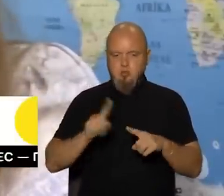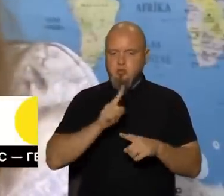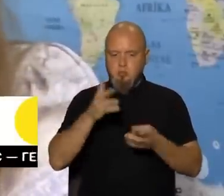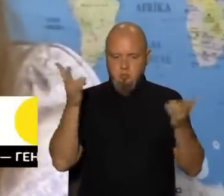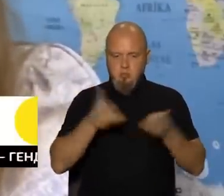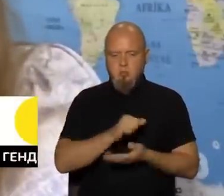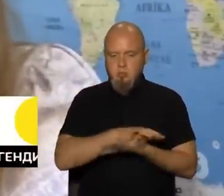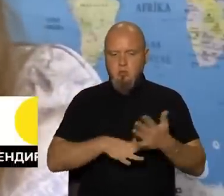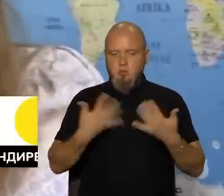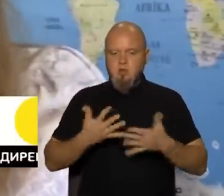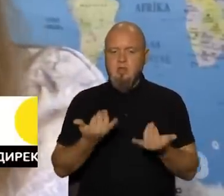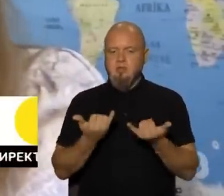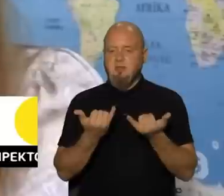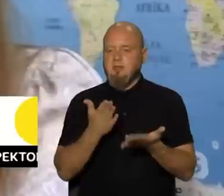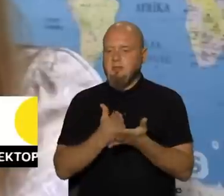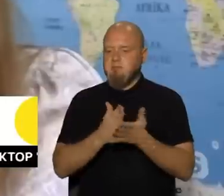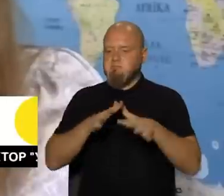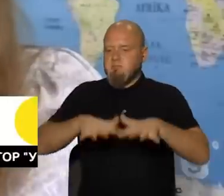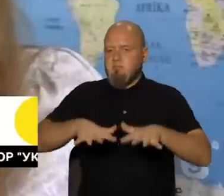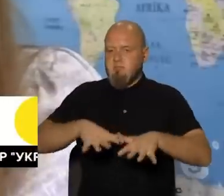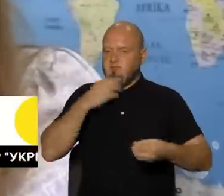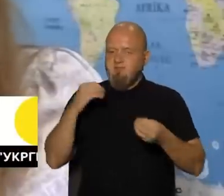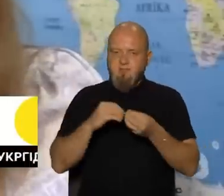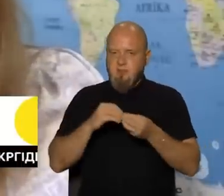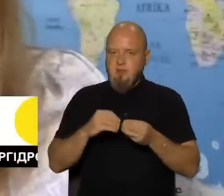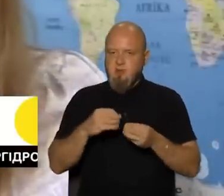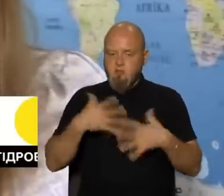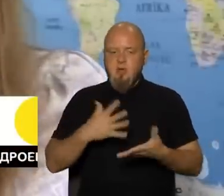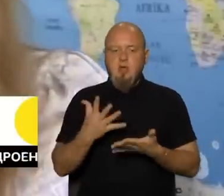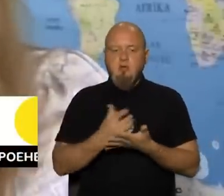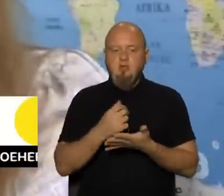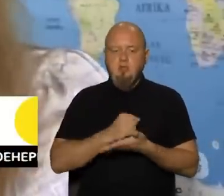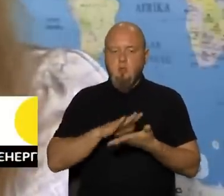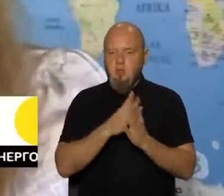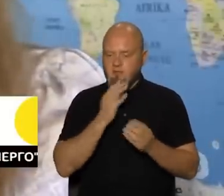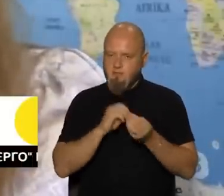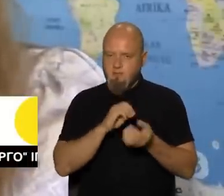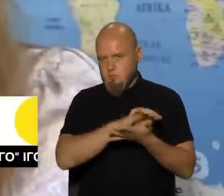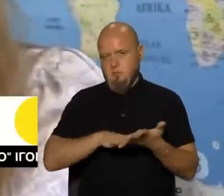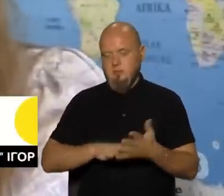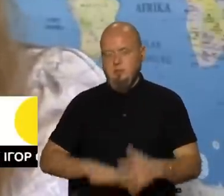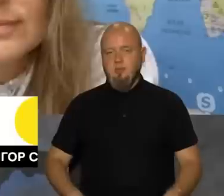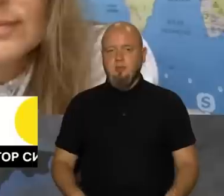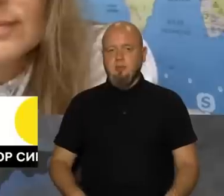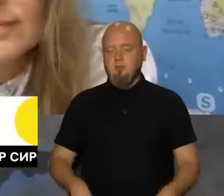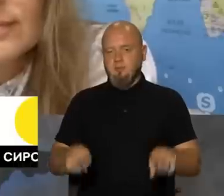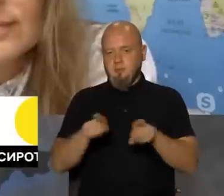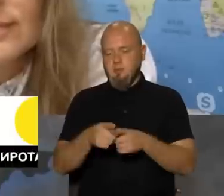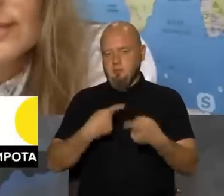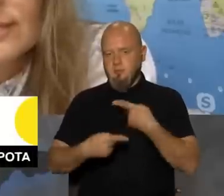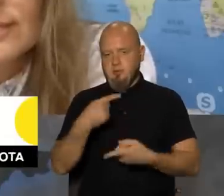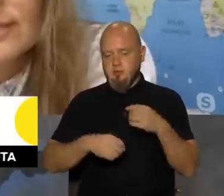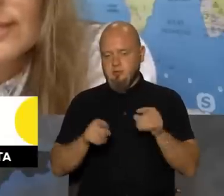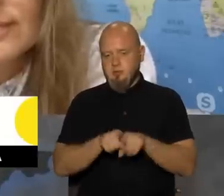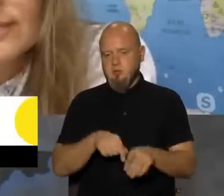на вже існуючому майданчику і на вже досягнутих угодах. Ну і також повертаючись